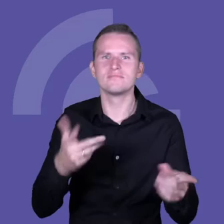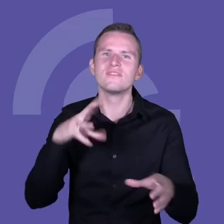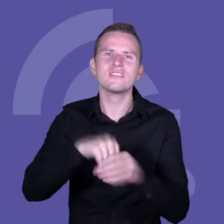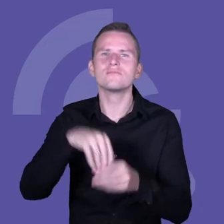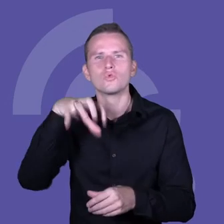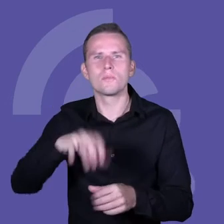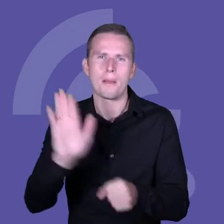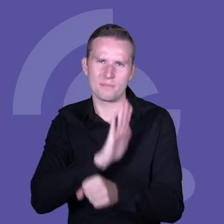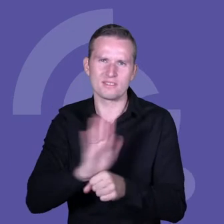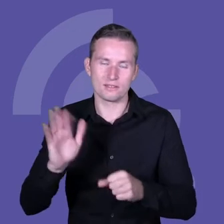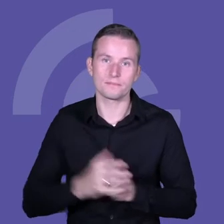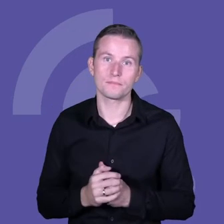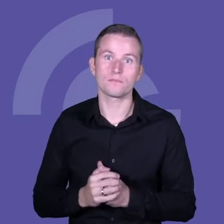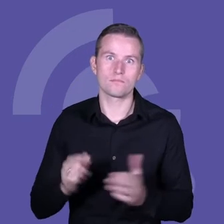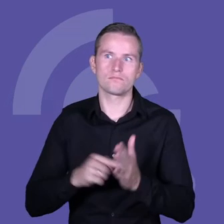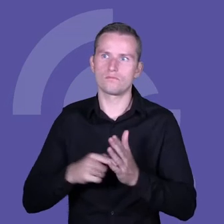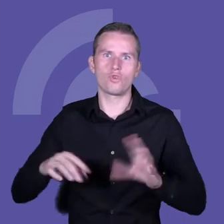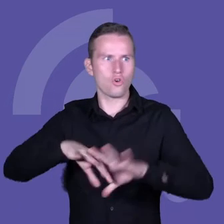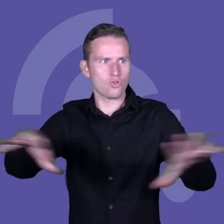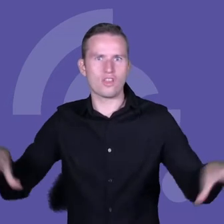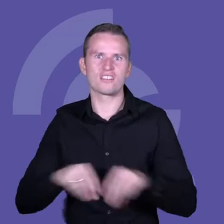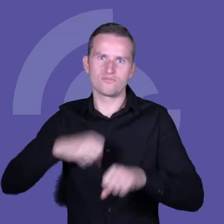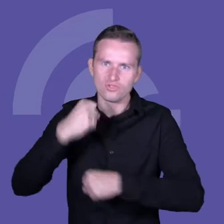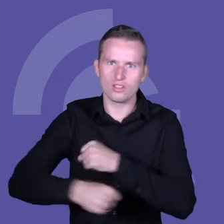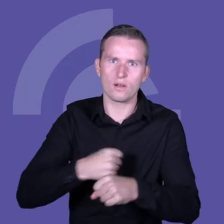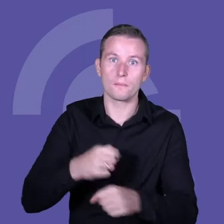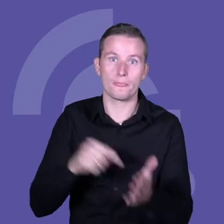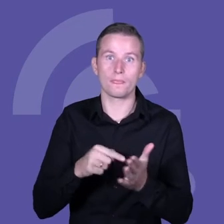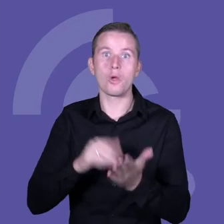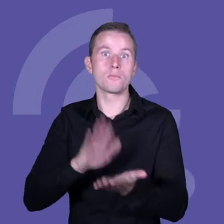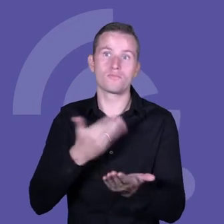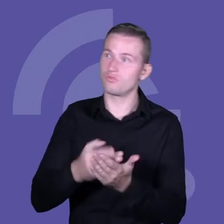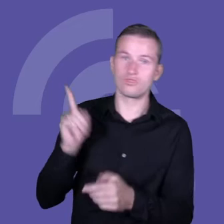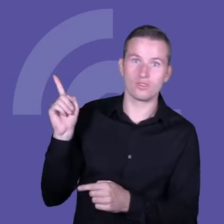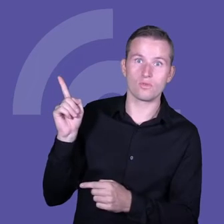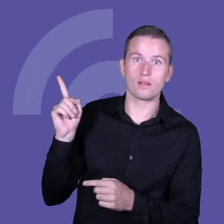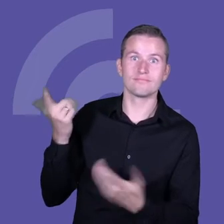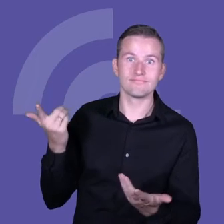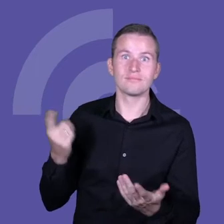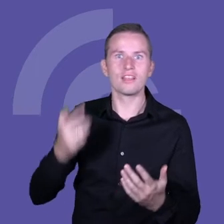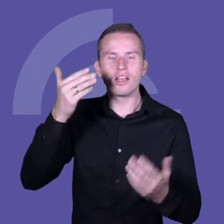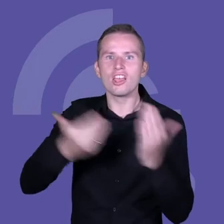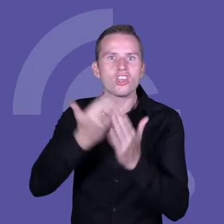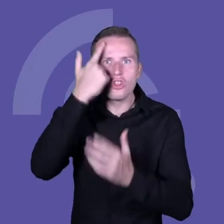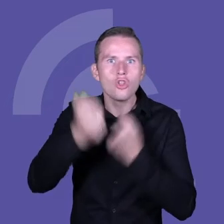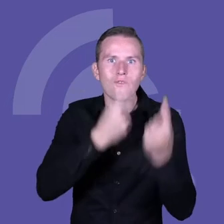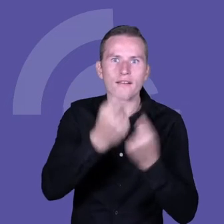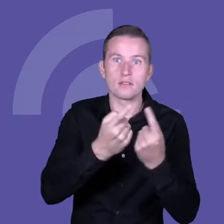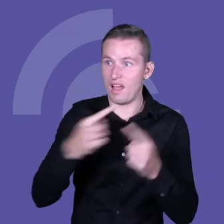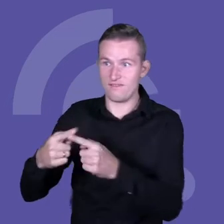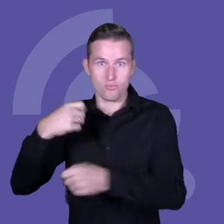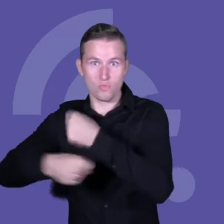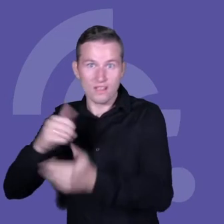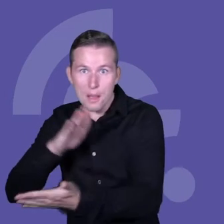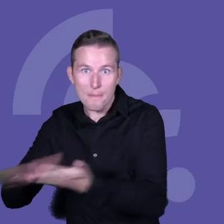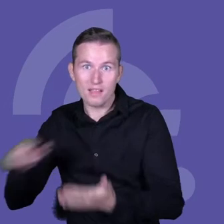to, co tutaj ten przykład pokazuje, to to, że ta innowacja nie odbyłaby się we współpracy. To jest już ogromne przedsięwzięcie,